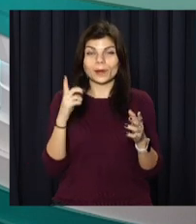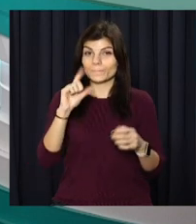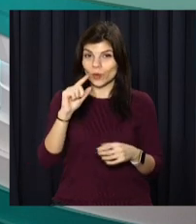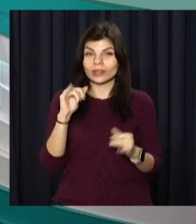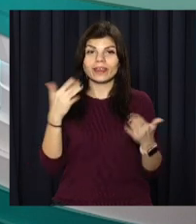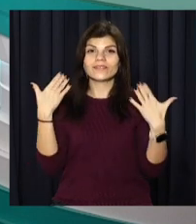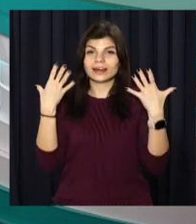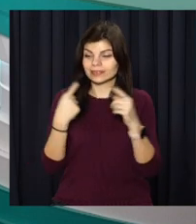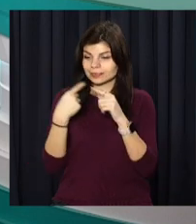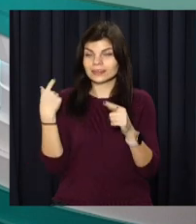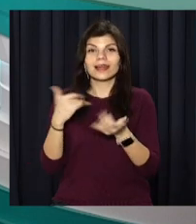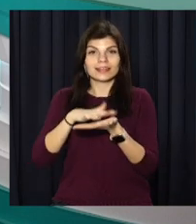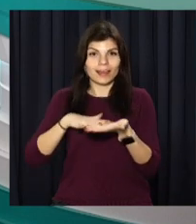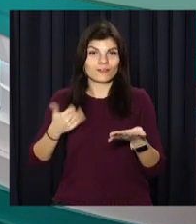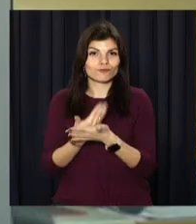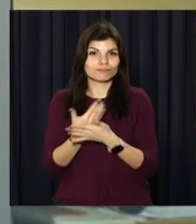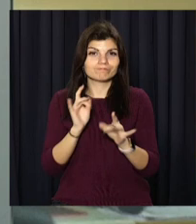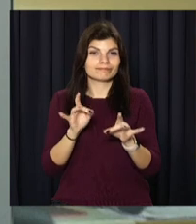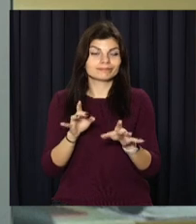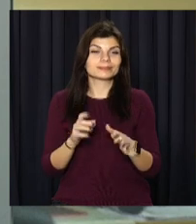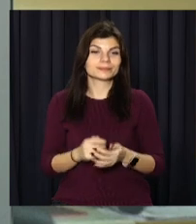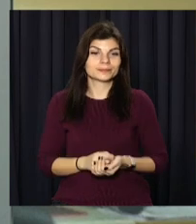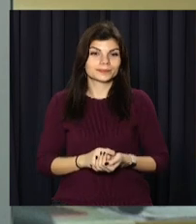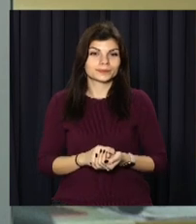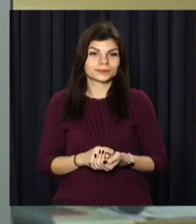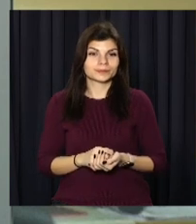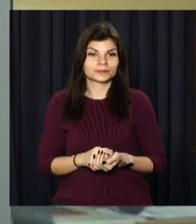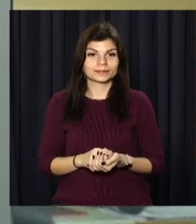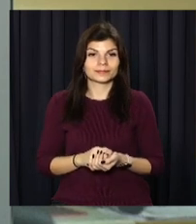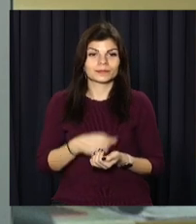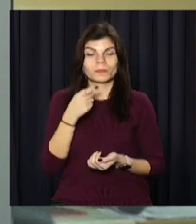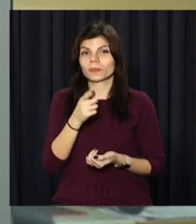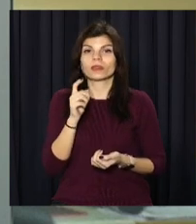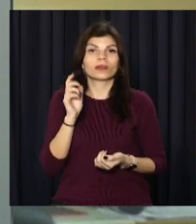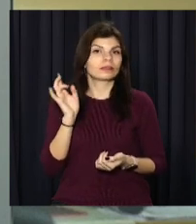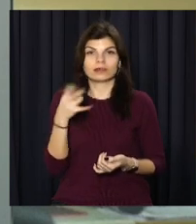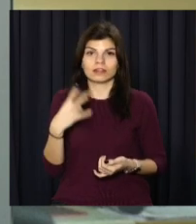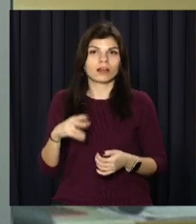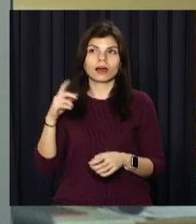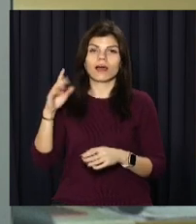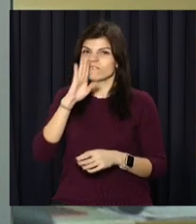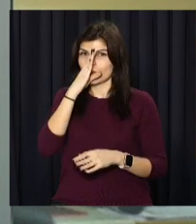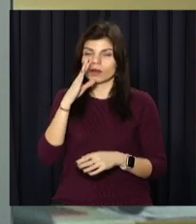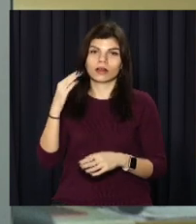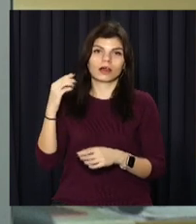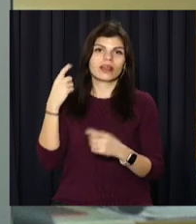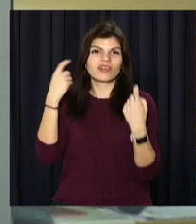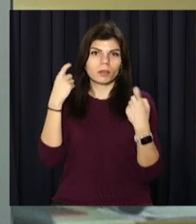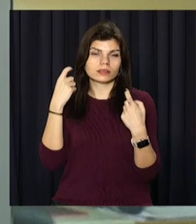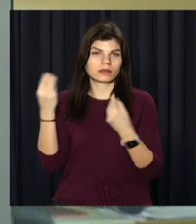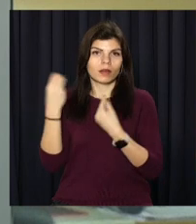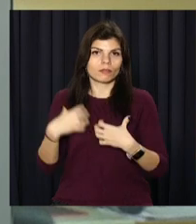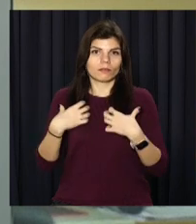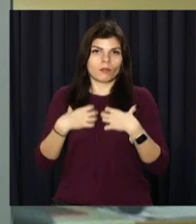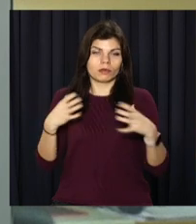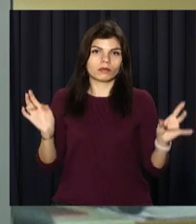понеділка та вихідних далі у випуску. Не піддаватись на гібридні провокації ворога та дезінформацію.